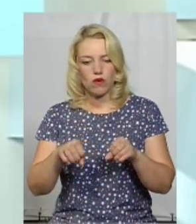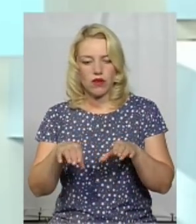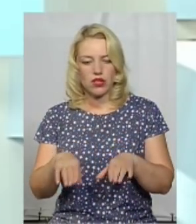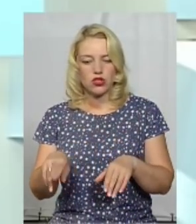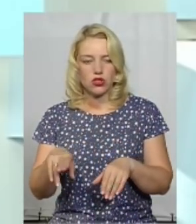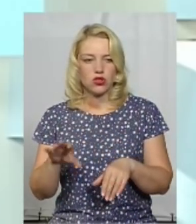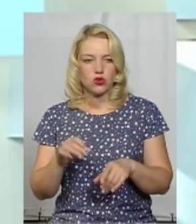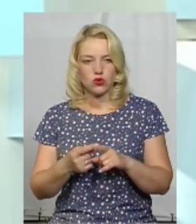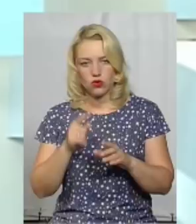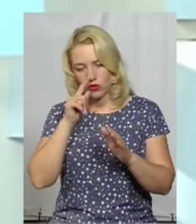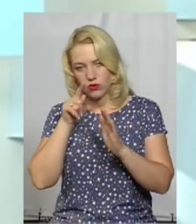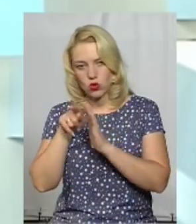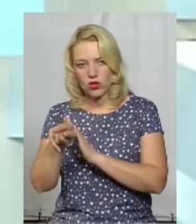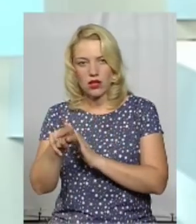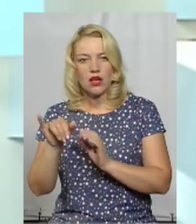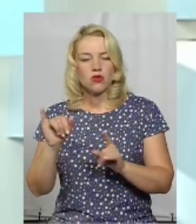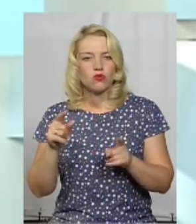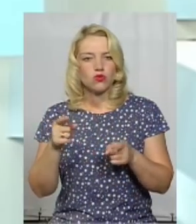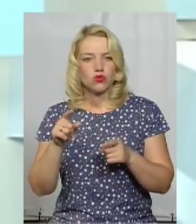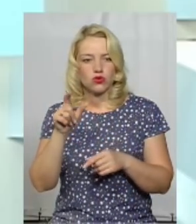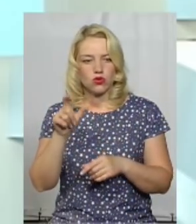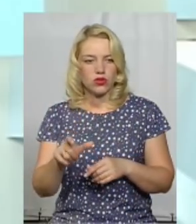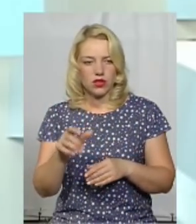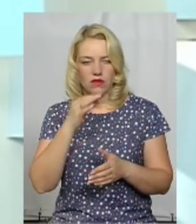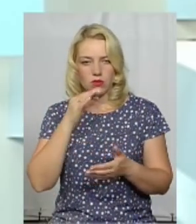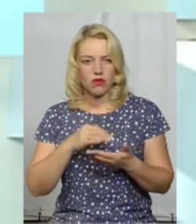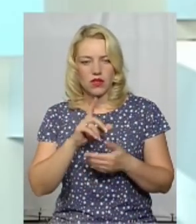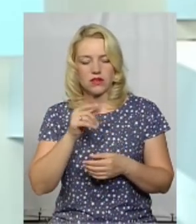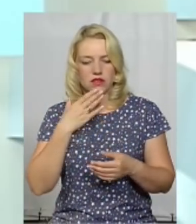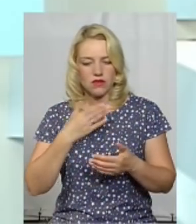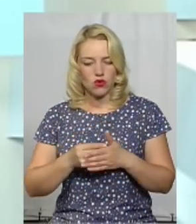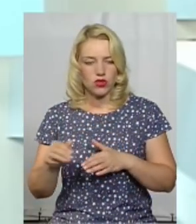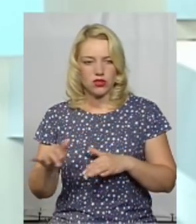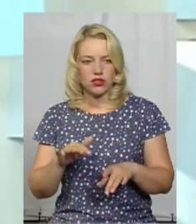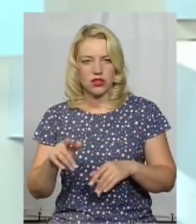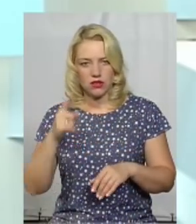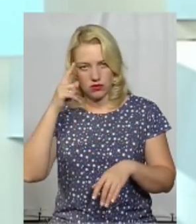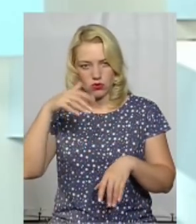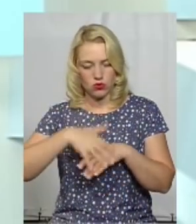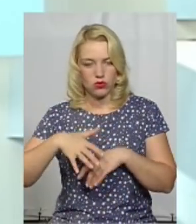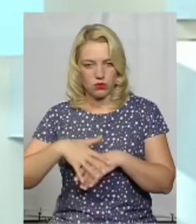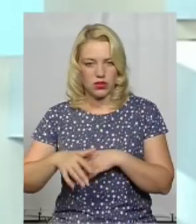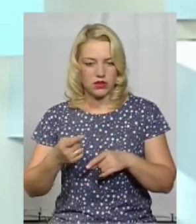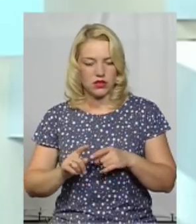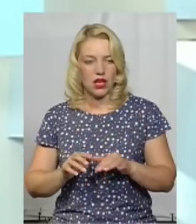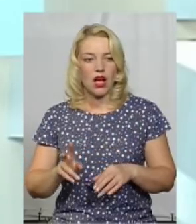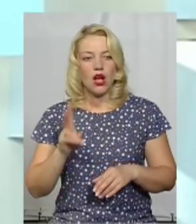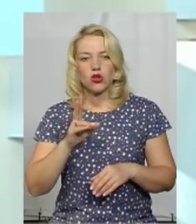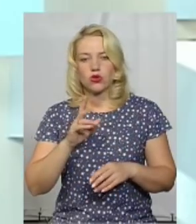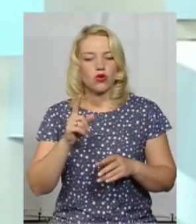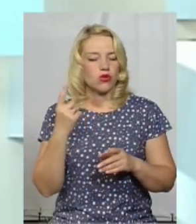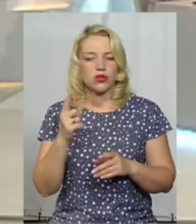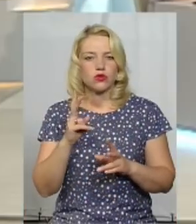щодо цього втручання. Тому що особа відповідає за свої дії і вона їх усвідомлює. Хіба що ті особи, які не є